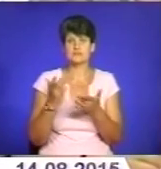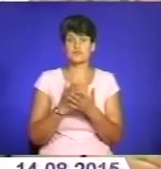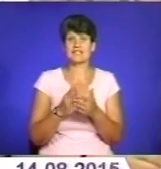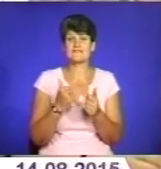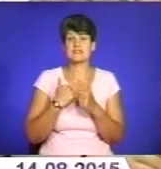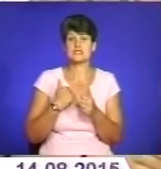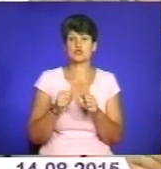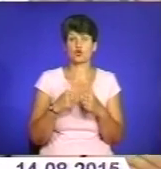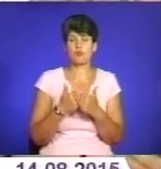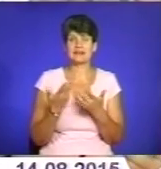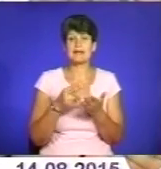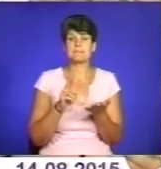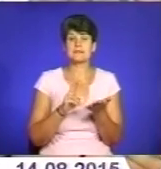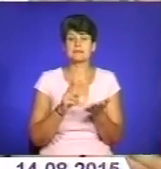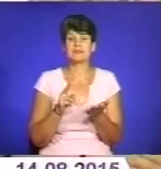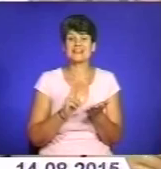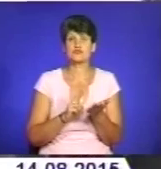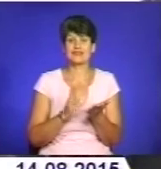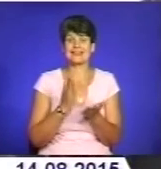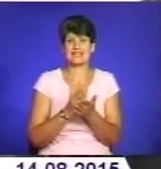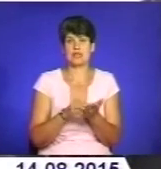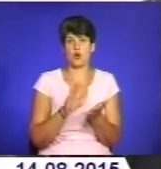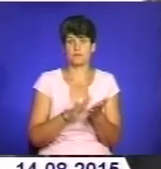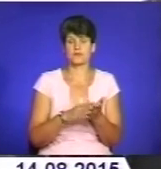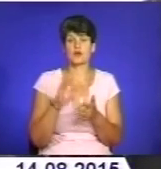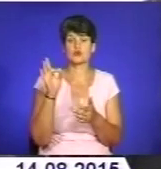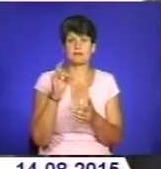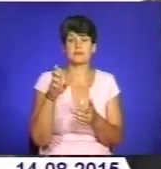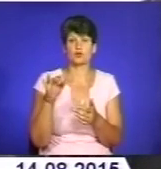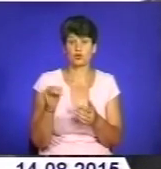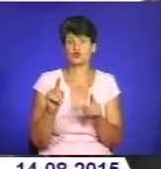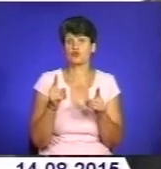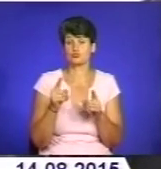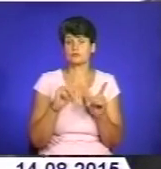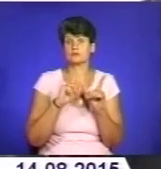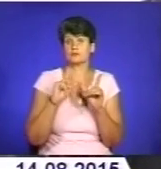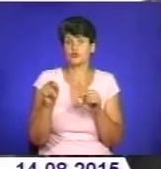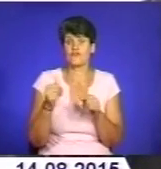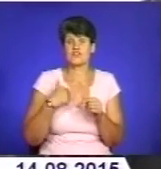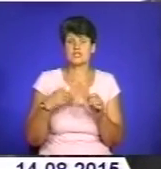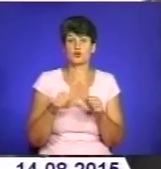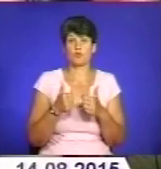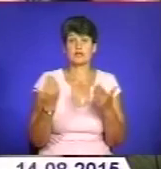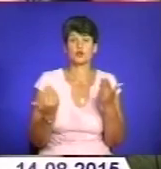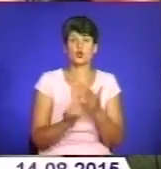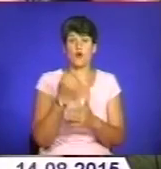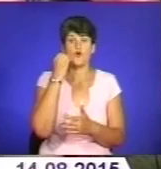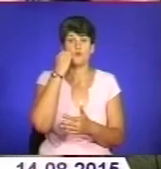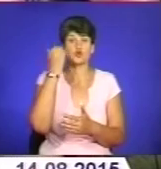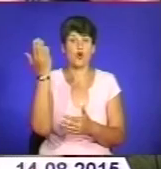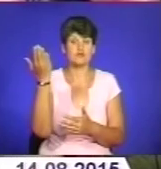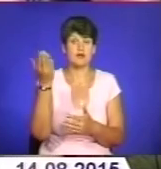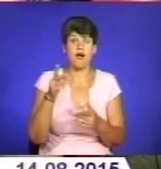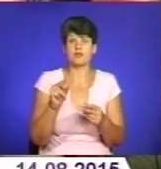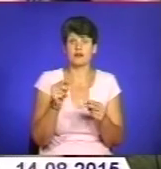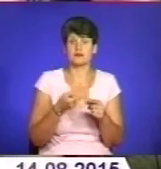військомат, де призовник перебуває на обліку. Руслан Бенько призвався чомусь через військомат Новомосковська, а даних про це